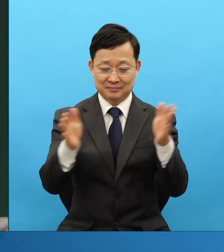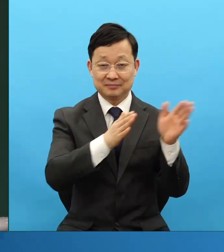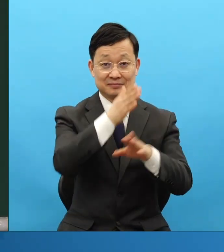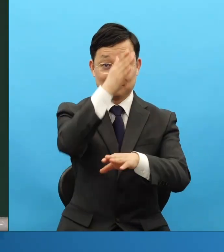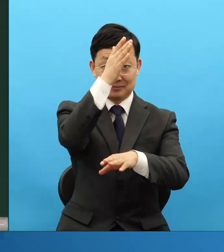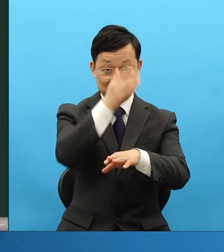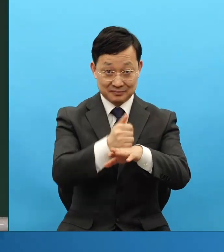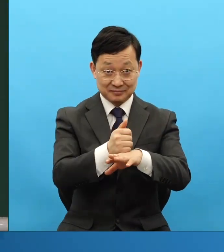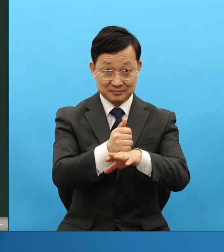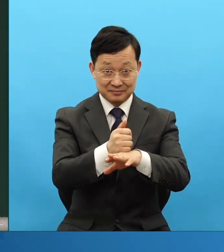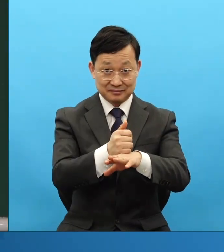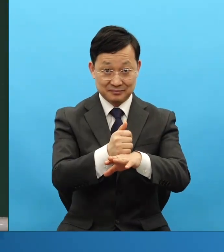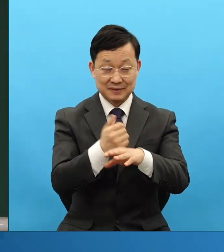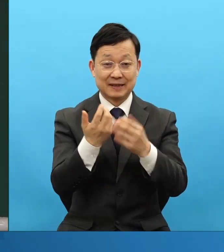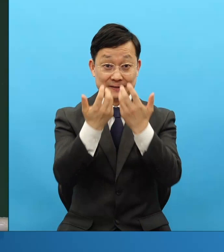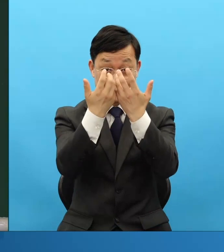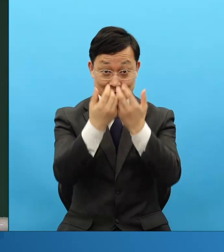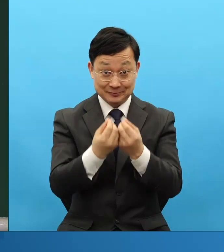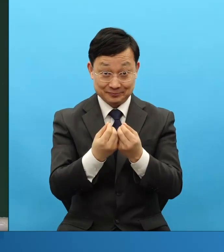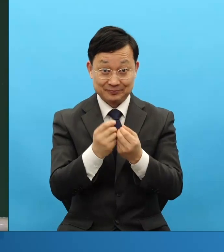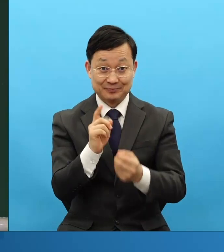중개의 사람인 예를 들어 보겠습니다.